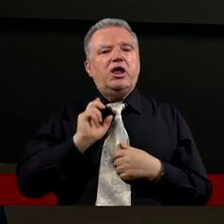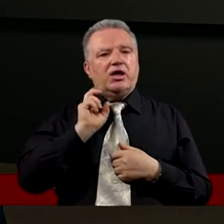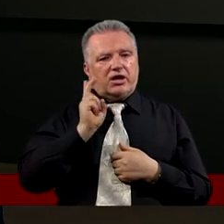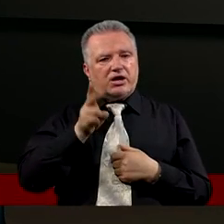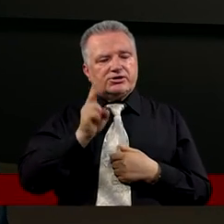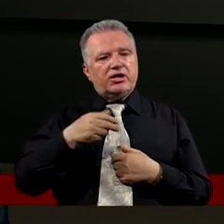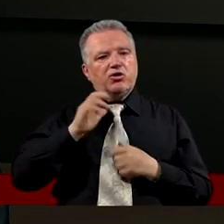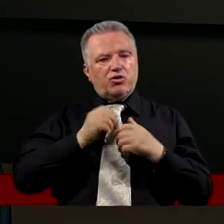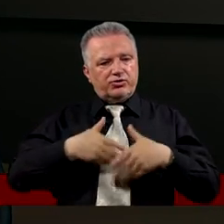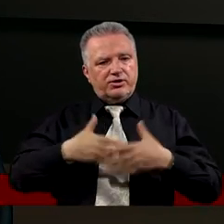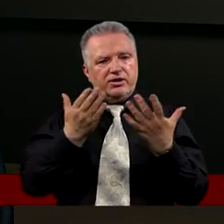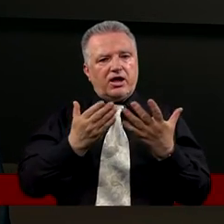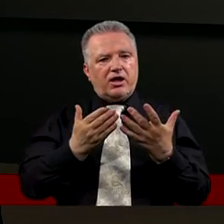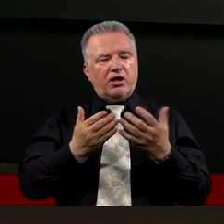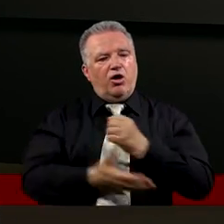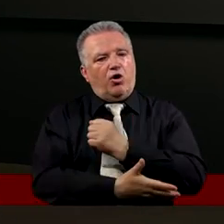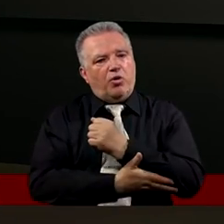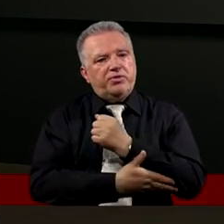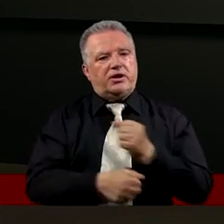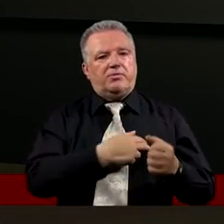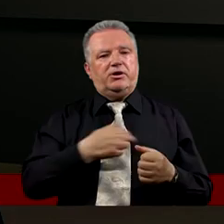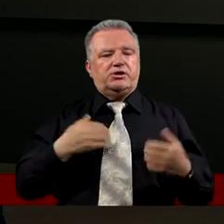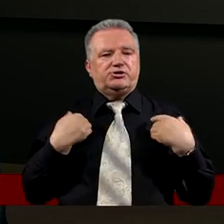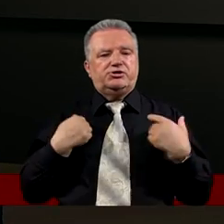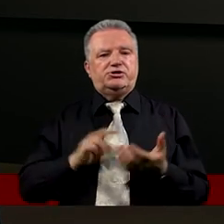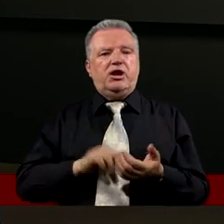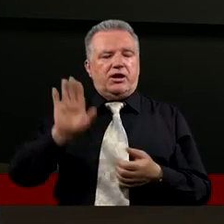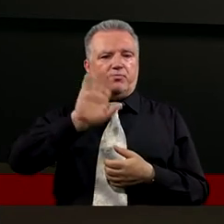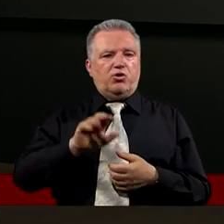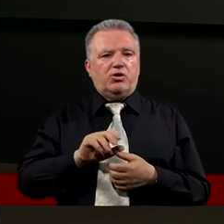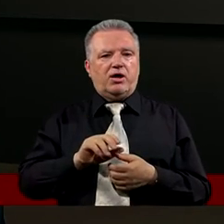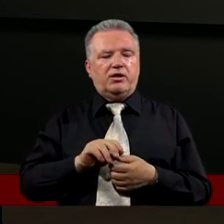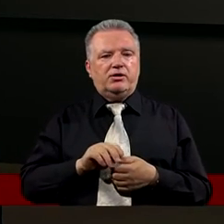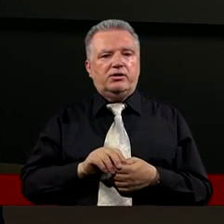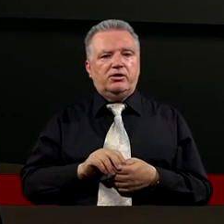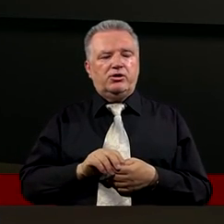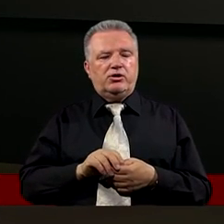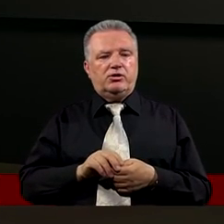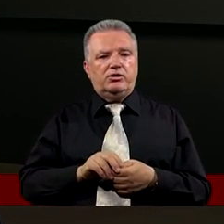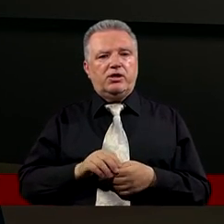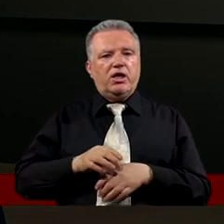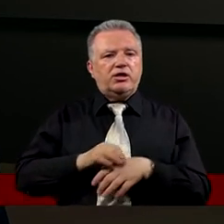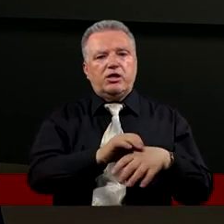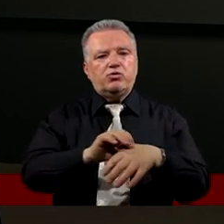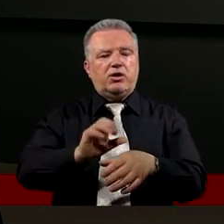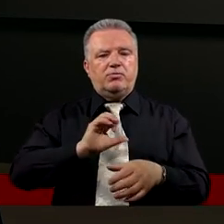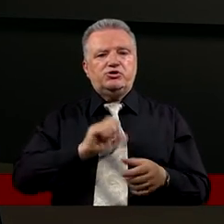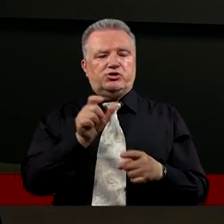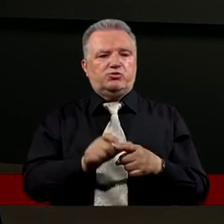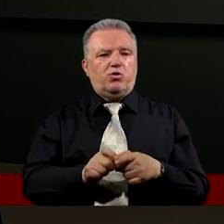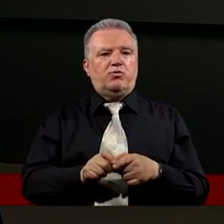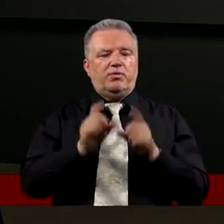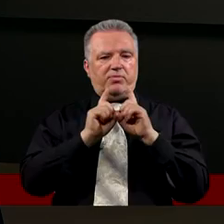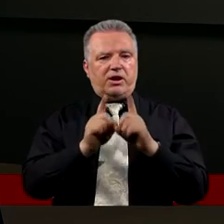Coraz bardziej Opieramy swoje życie na Bogu Ufamy Mu Kierujemy się Jego prawdą Kierujemy się Jego